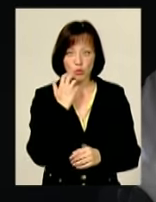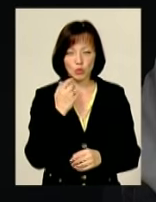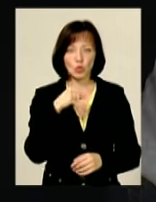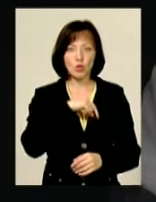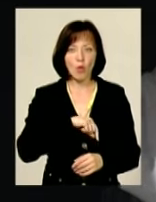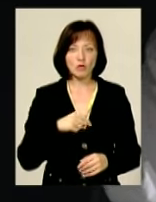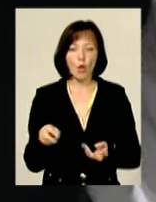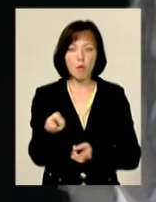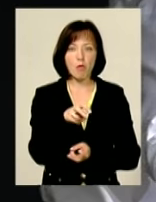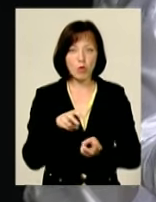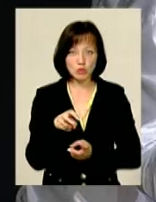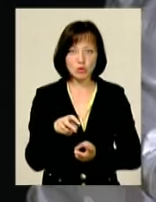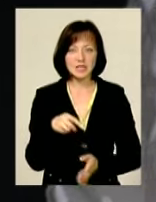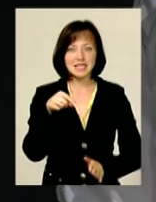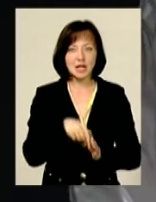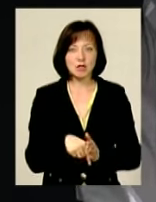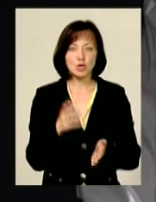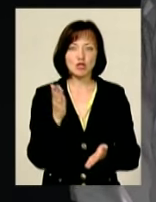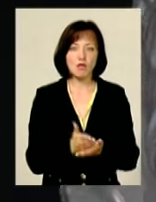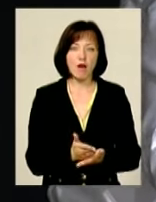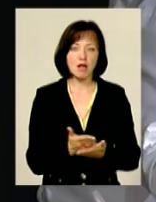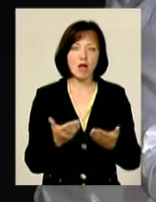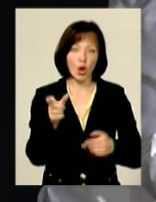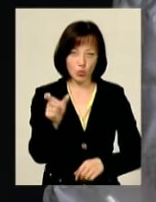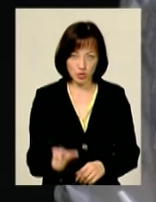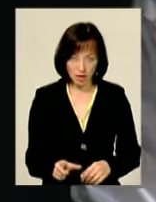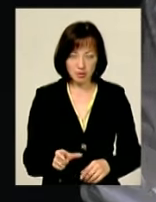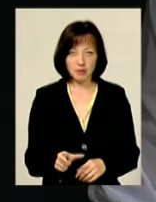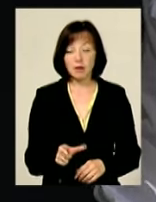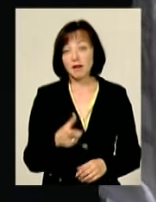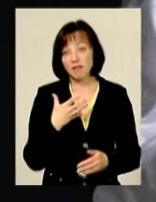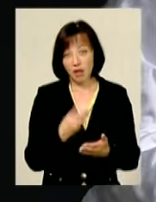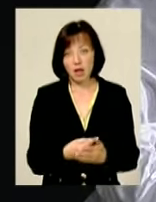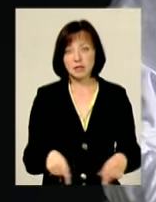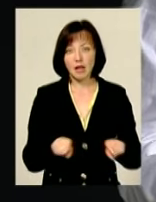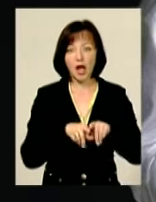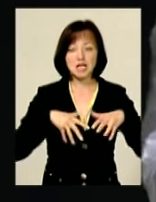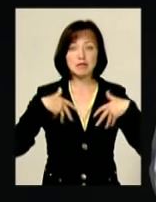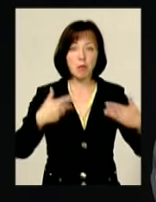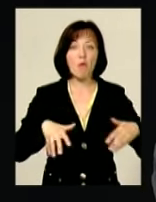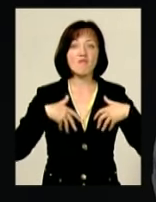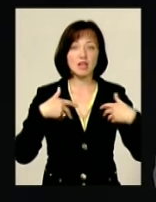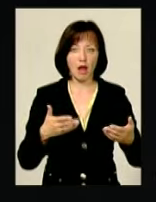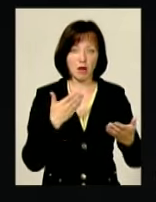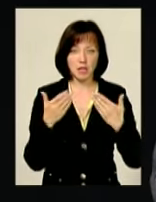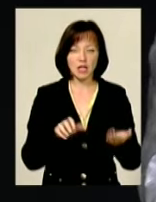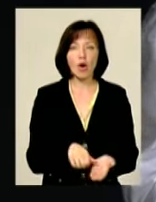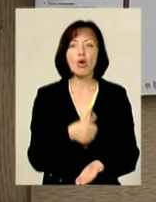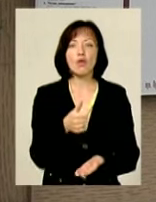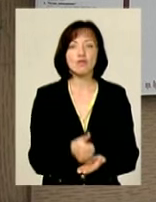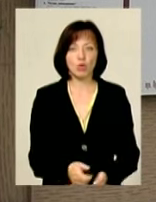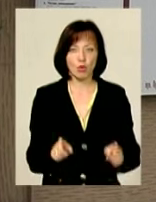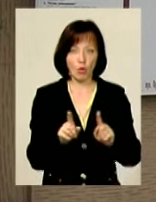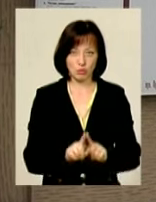духовного пошуку сенсу існування людини Власне, такий сповідальний підхід є головною